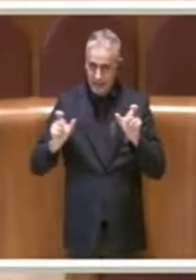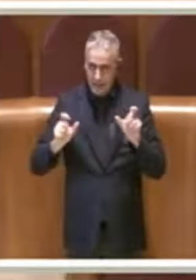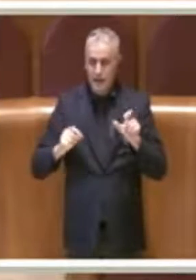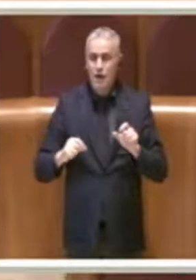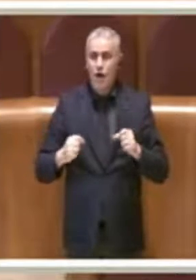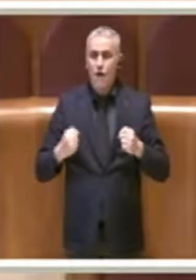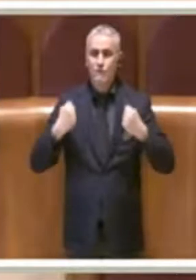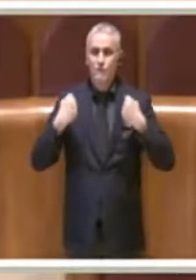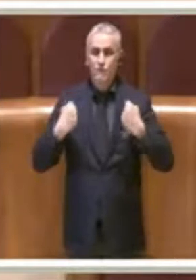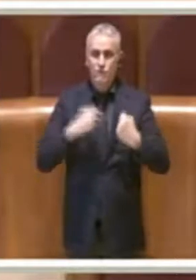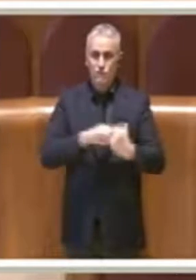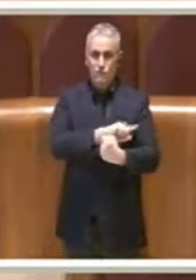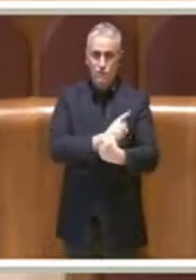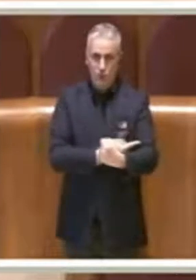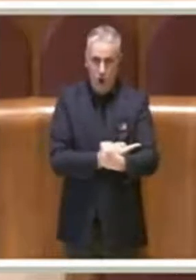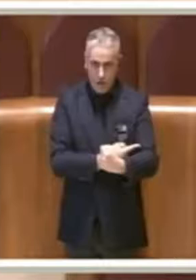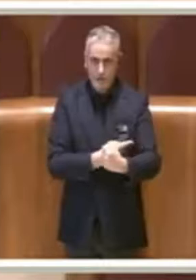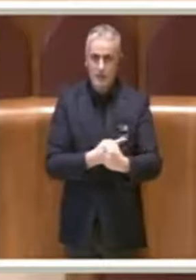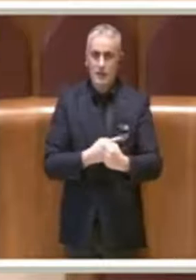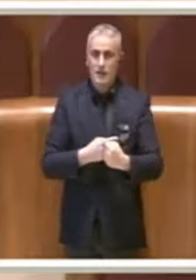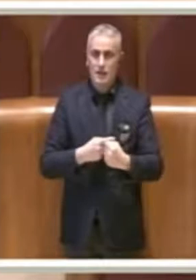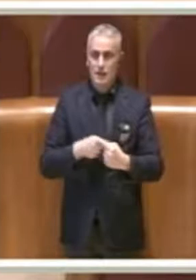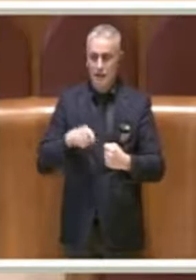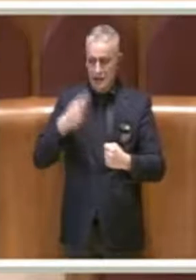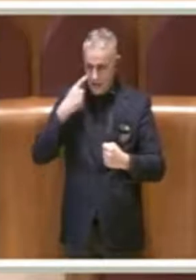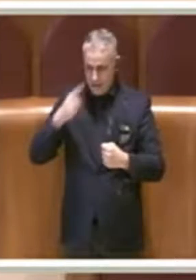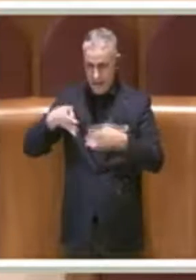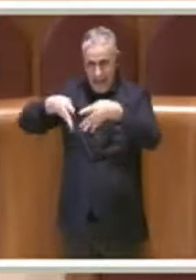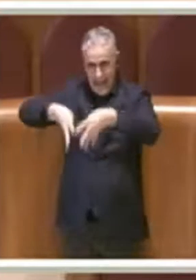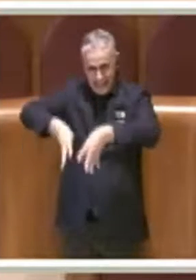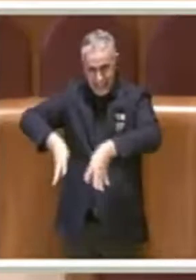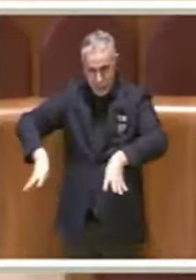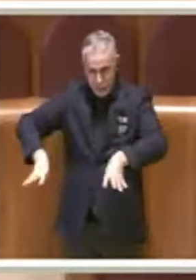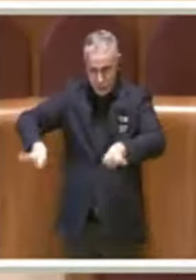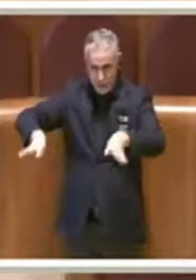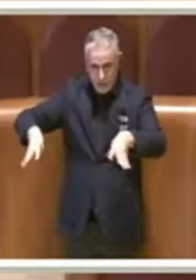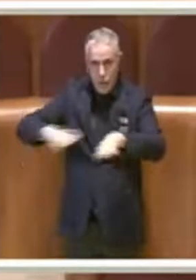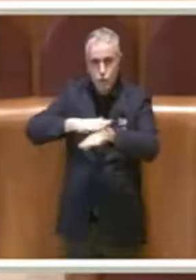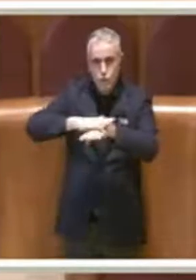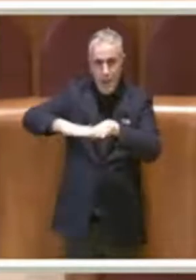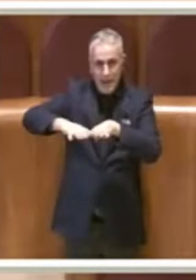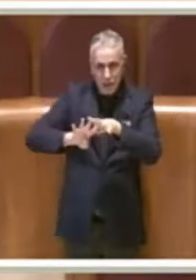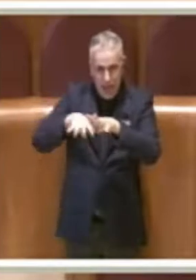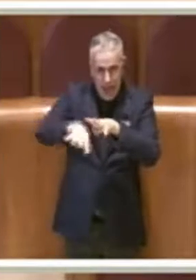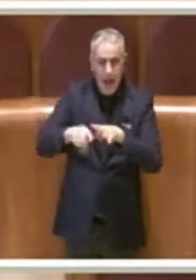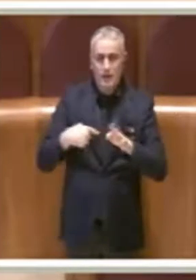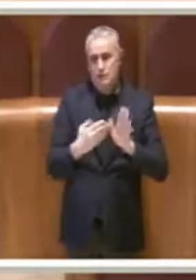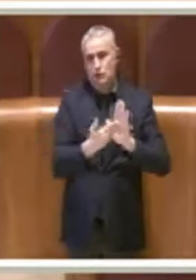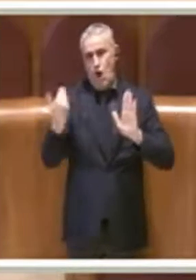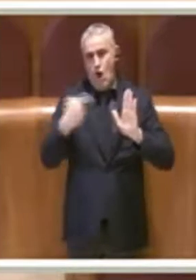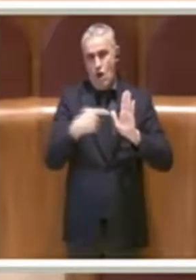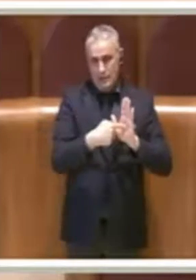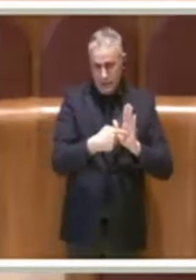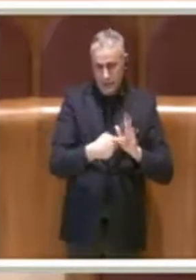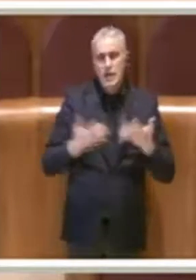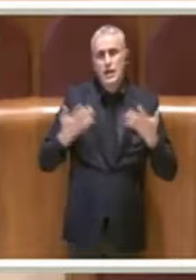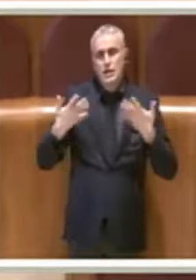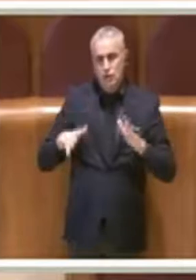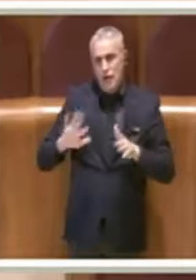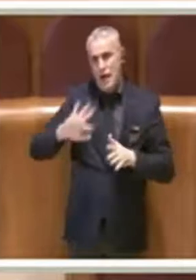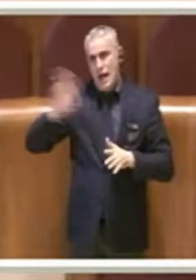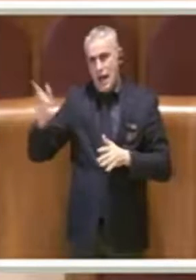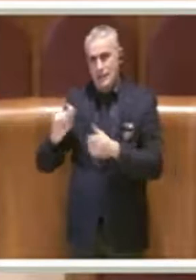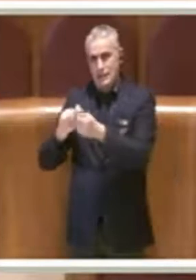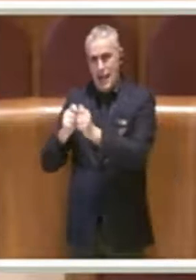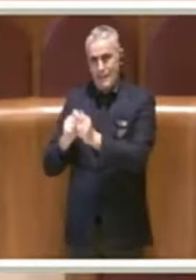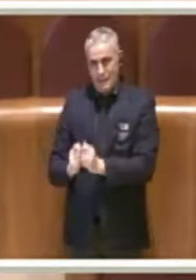tendenza allo sviluppo di radici superficiali allegato 4. Su questo avremo modo di poterne parlare anche con gli altri emendamenti